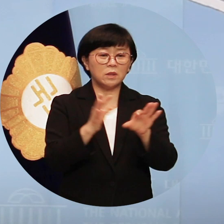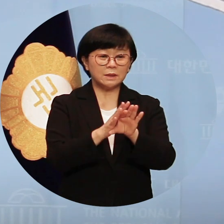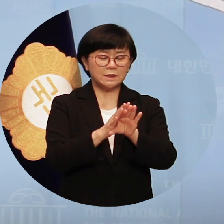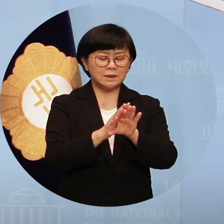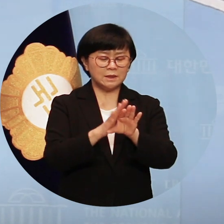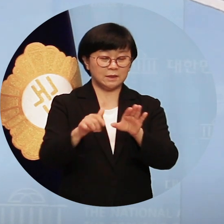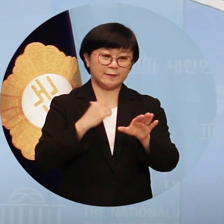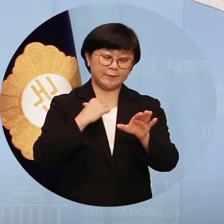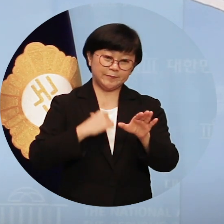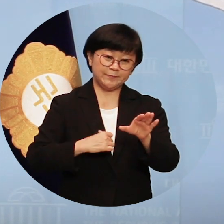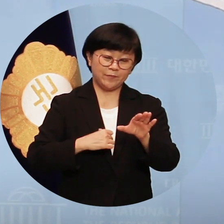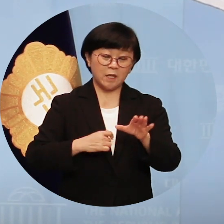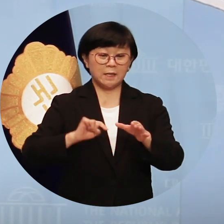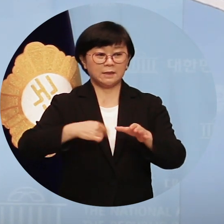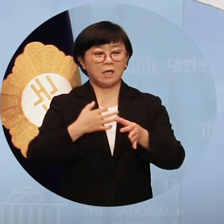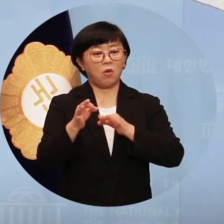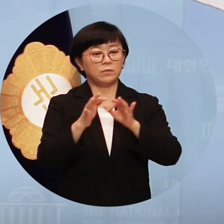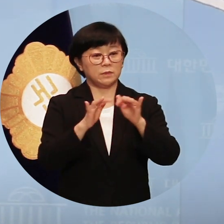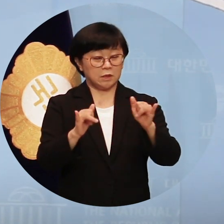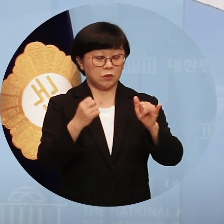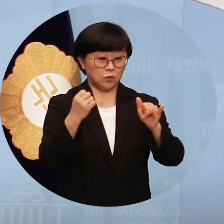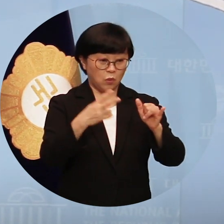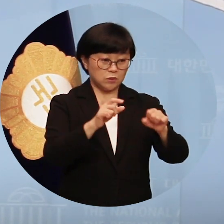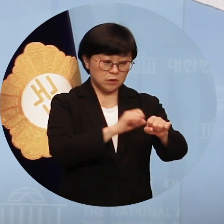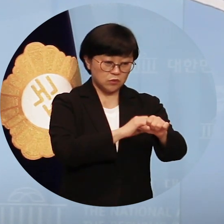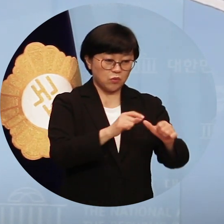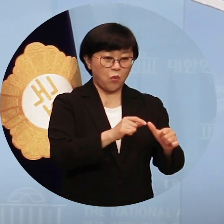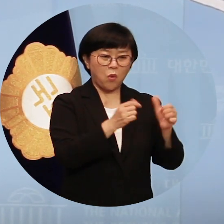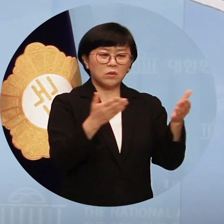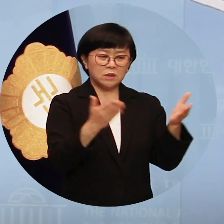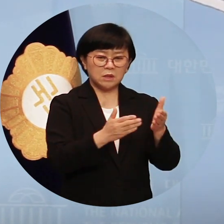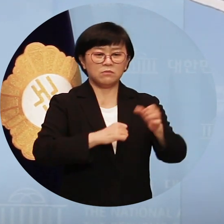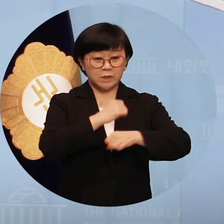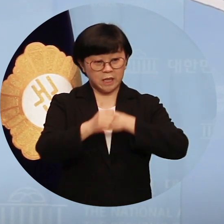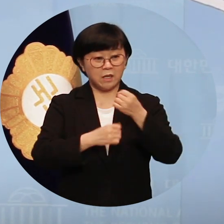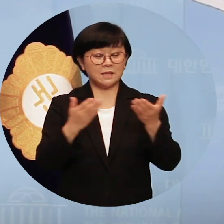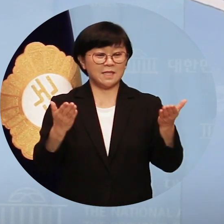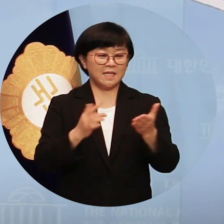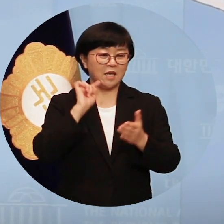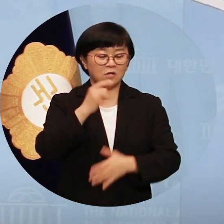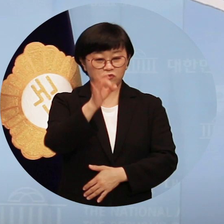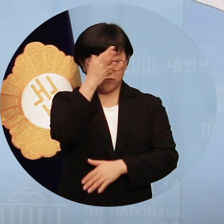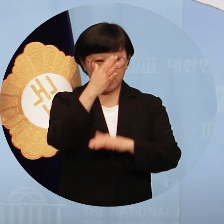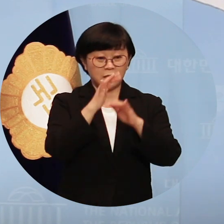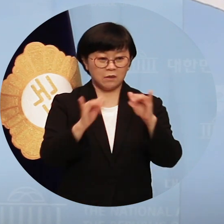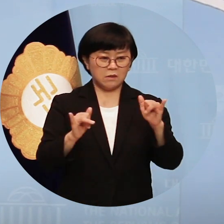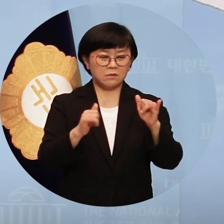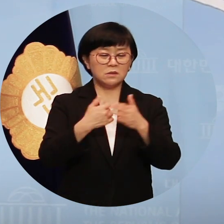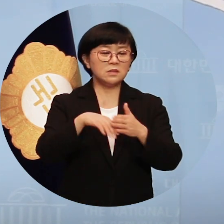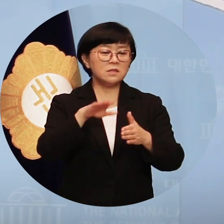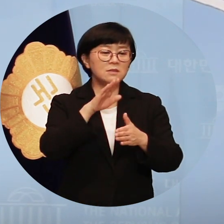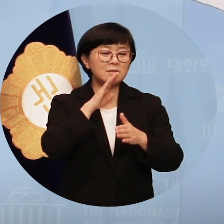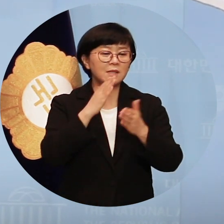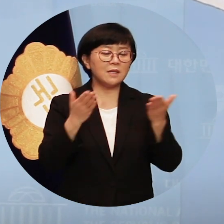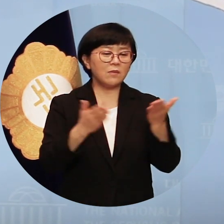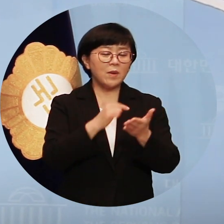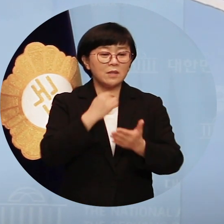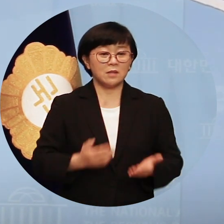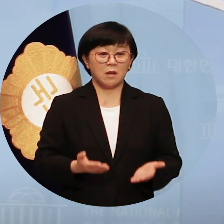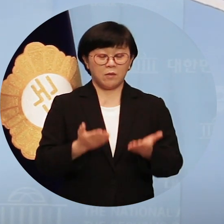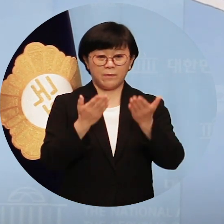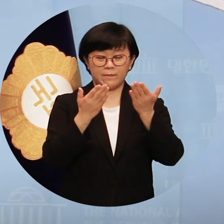감내해온 자영업자들과 특수고용직, 프리랜서, 예술인 등 불안전 노동자들의